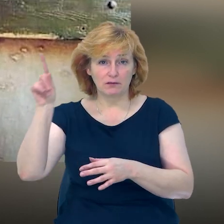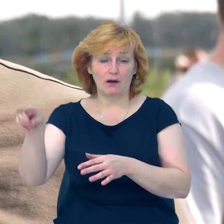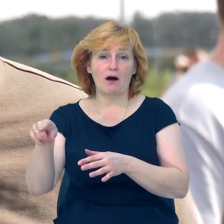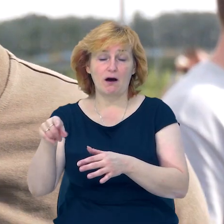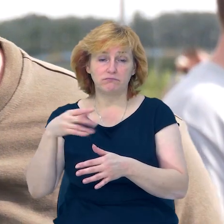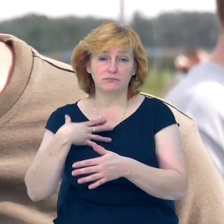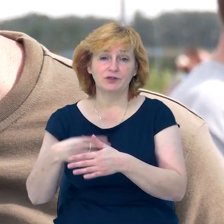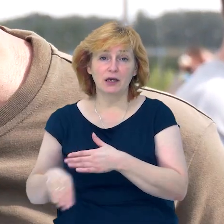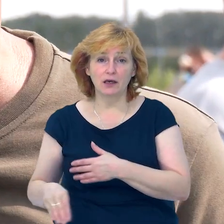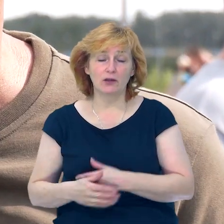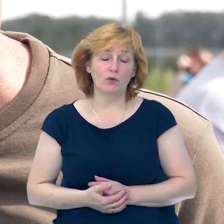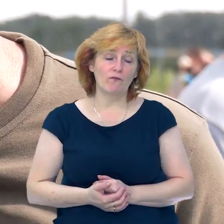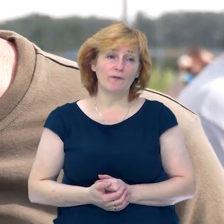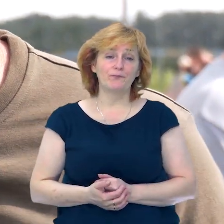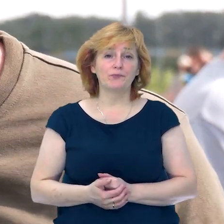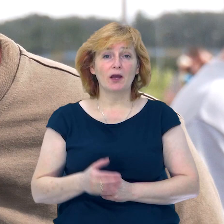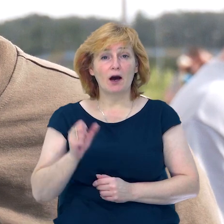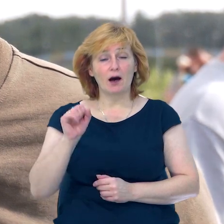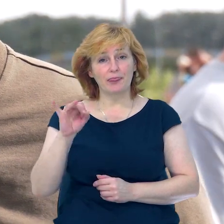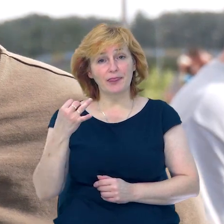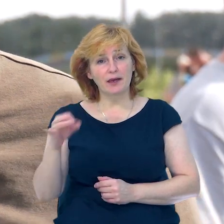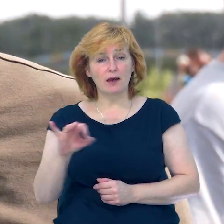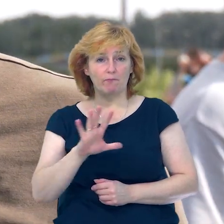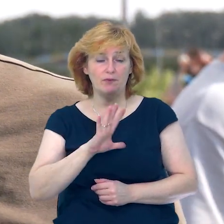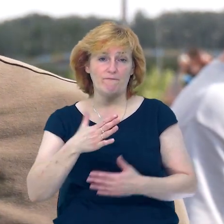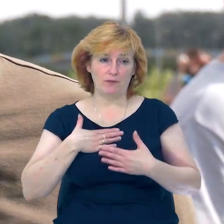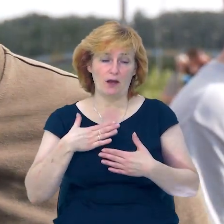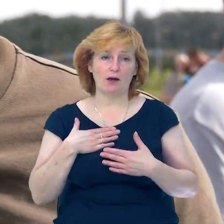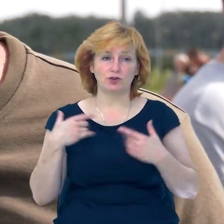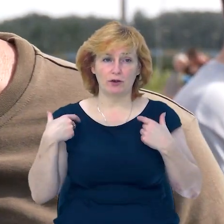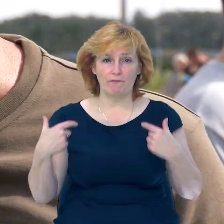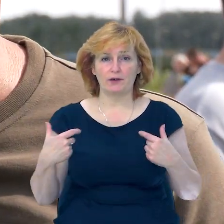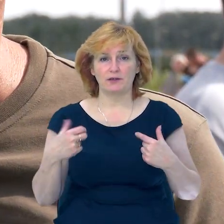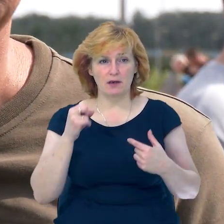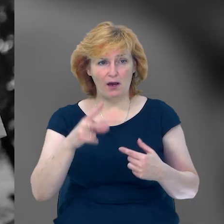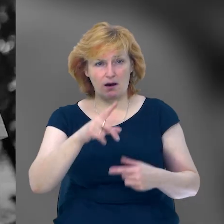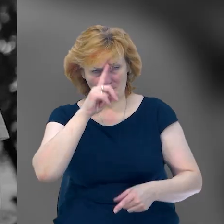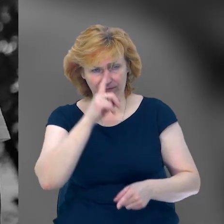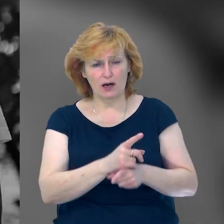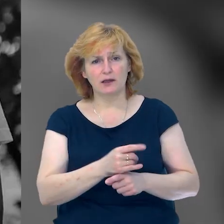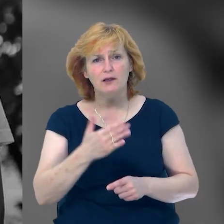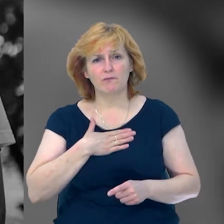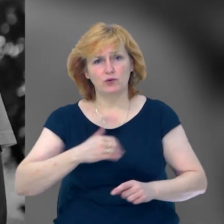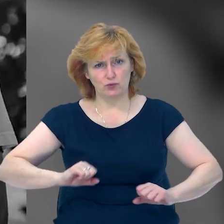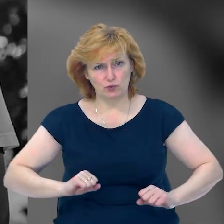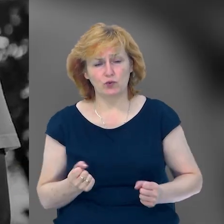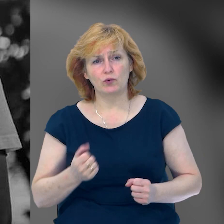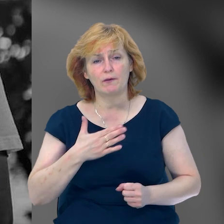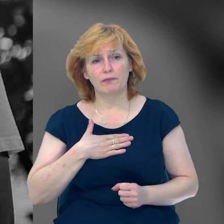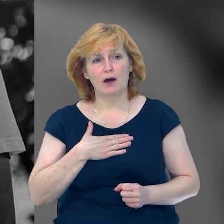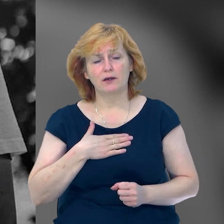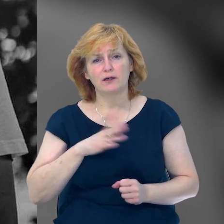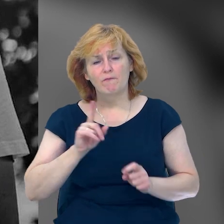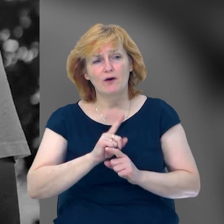по службі. Андрій був нашим командиром, нашим побратимом і другом. Він був молодим,